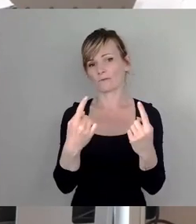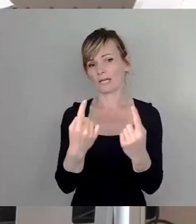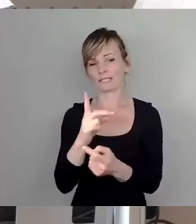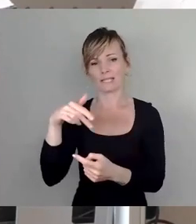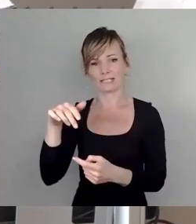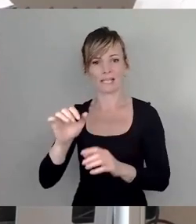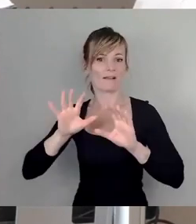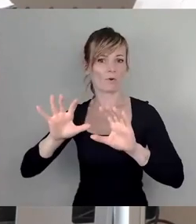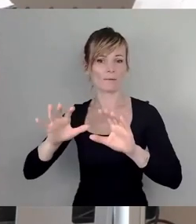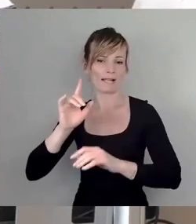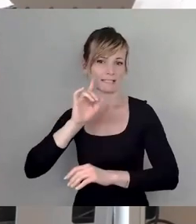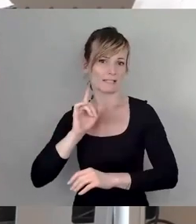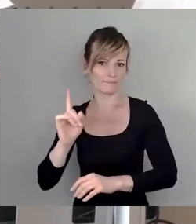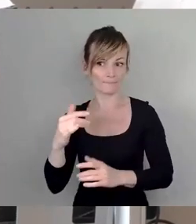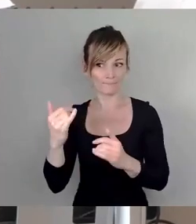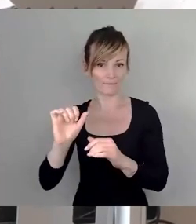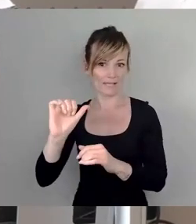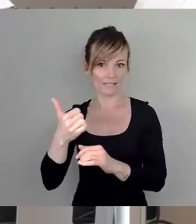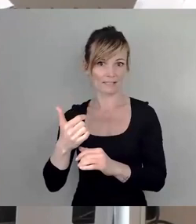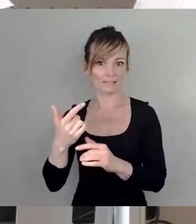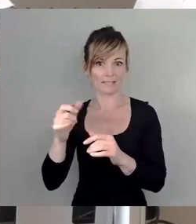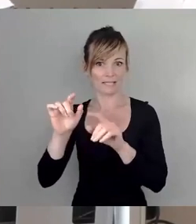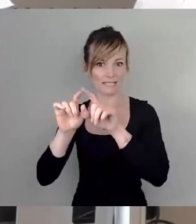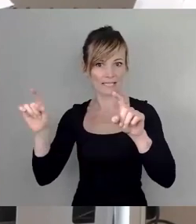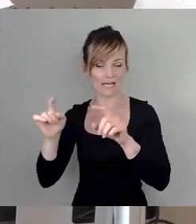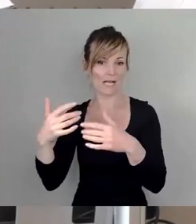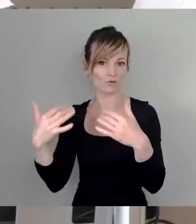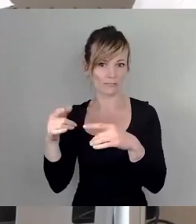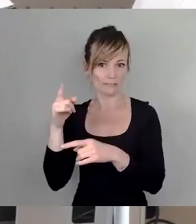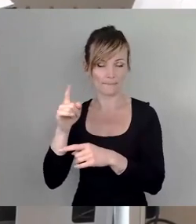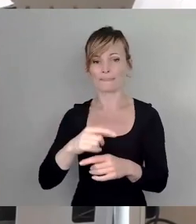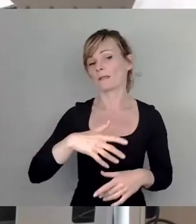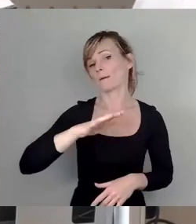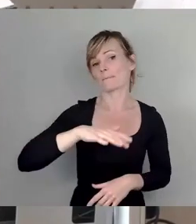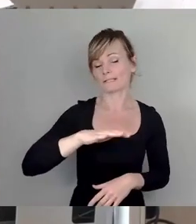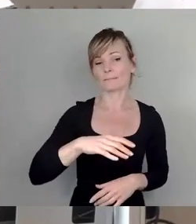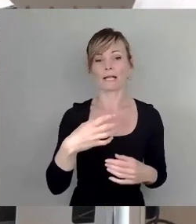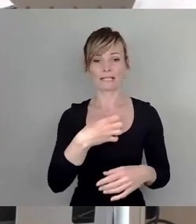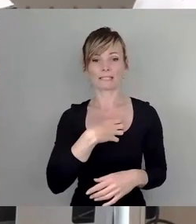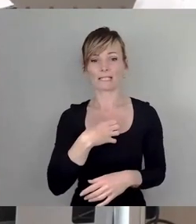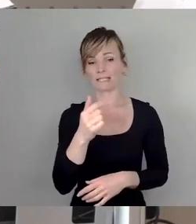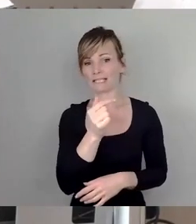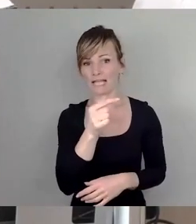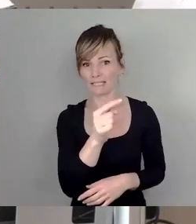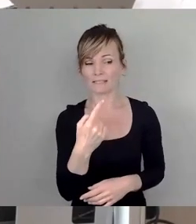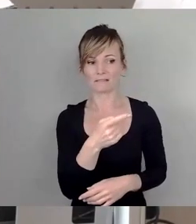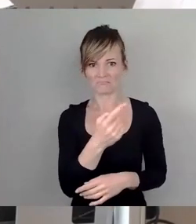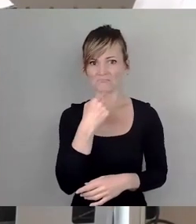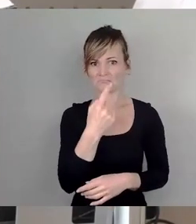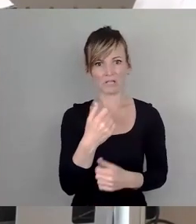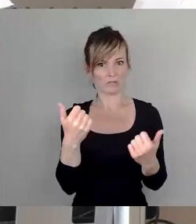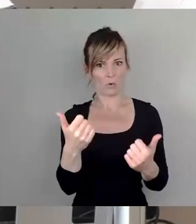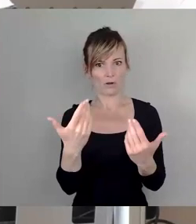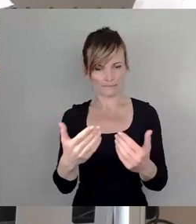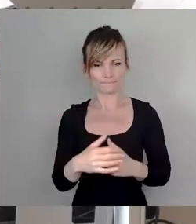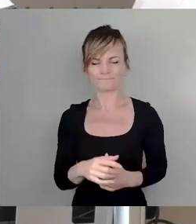der aktuell in der 1. Liga spielt und der Basketballer Dresden Titans in der 2. Liga spielt, das ganz toll finden. Schaut man mal auf